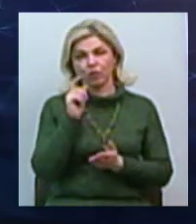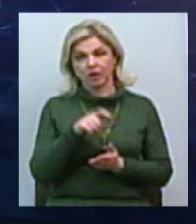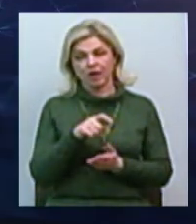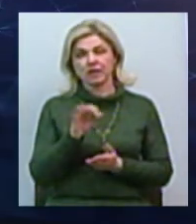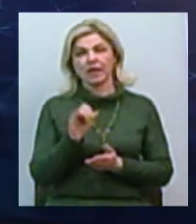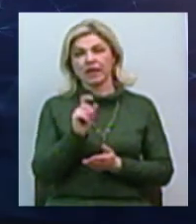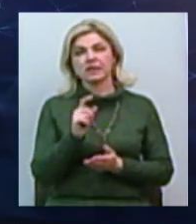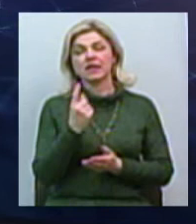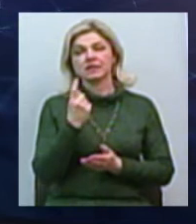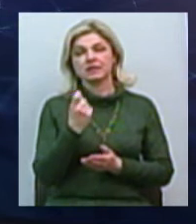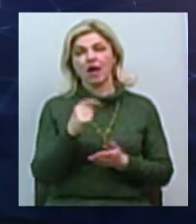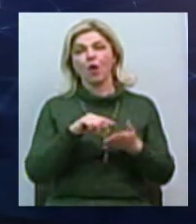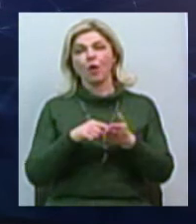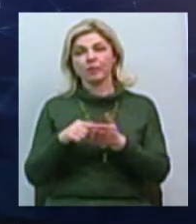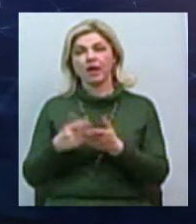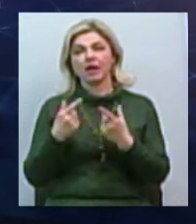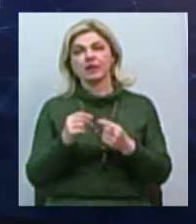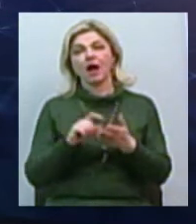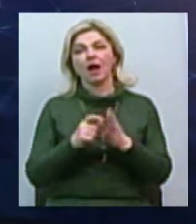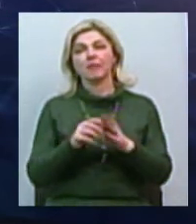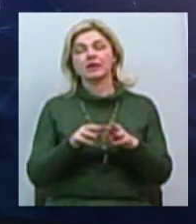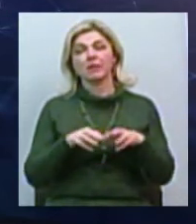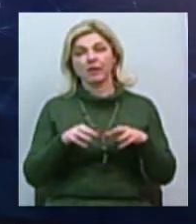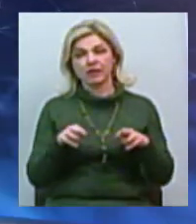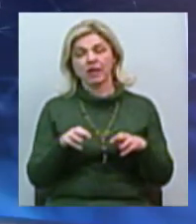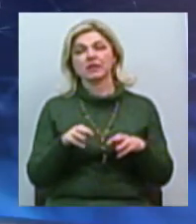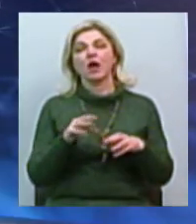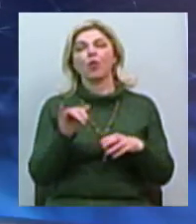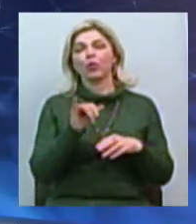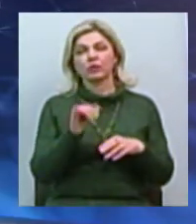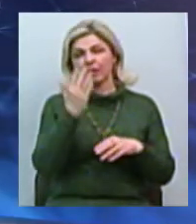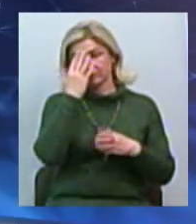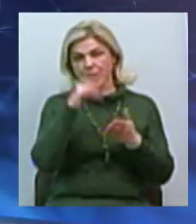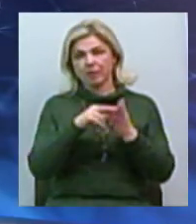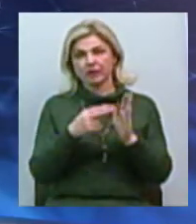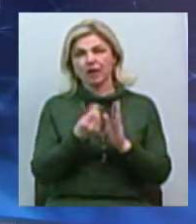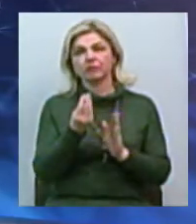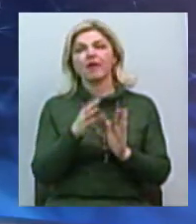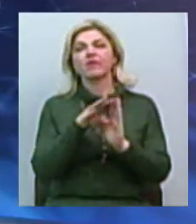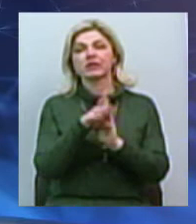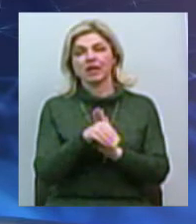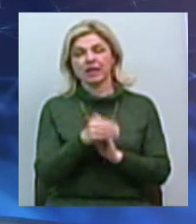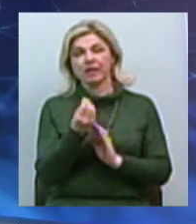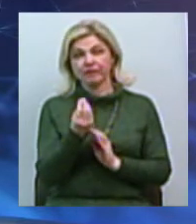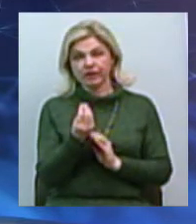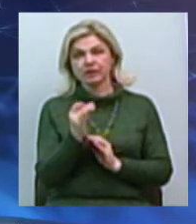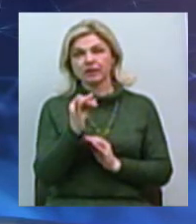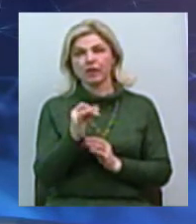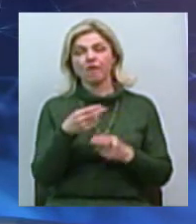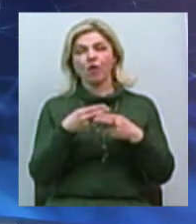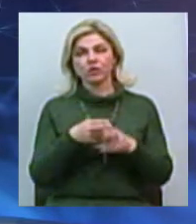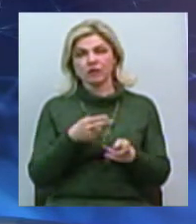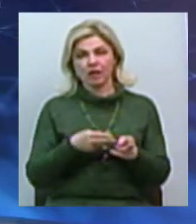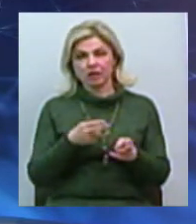яких Кабмін планує залучити інвестиції, 3 – Миколаївські. Обленерго, залізничний вокзал та проєкт з будівництва мосту через